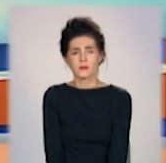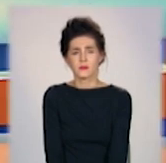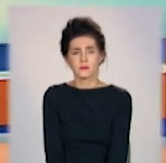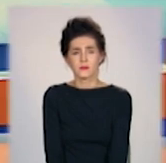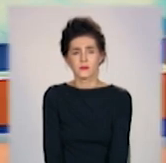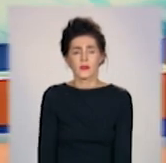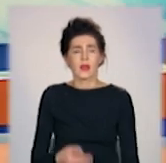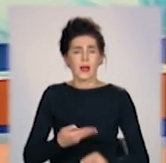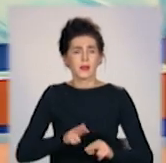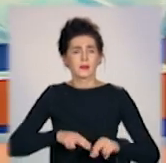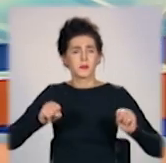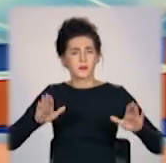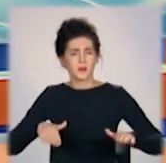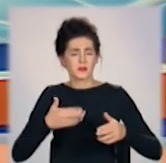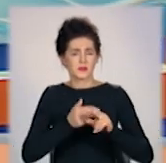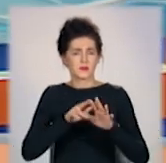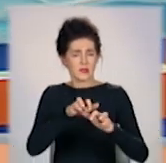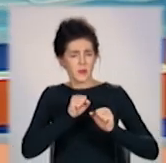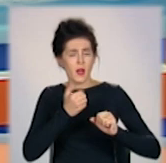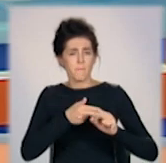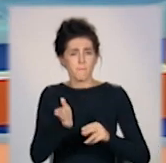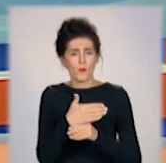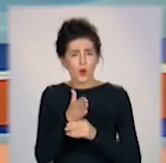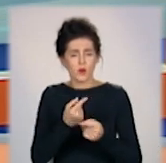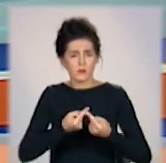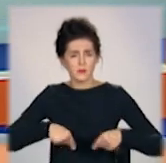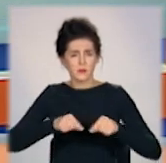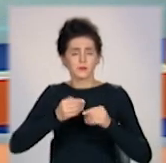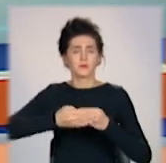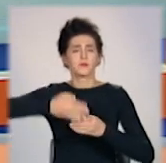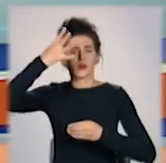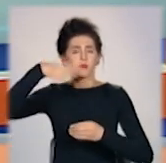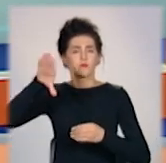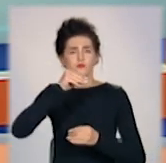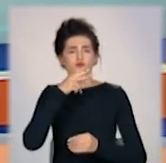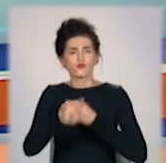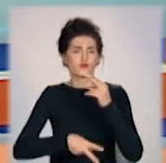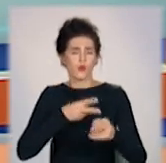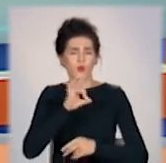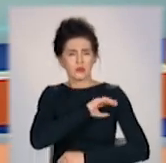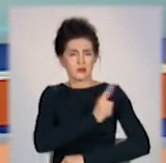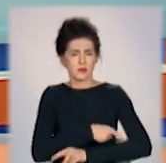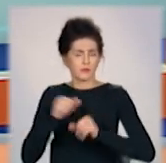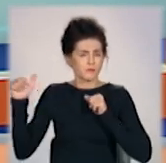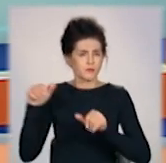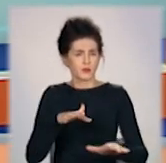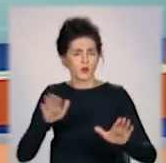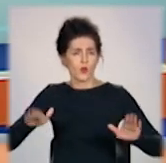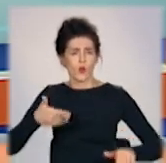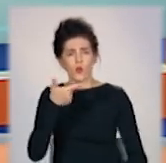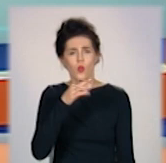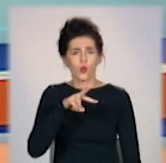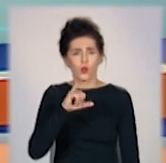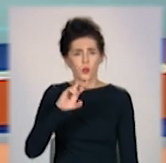Крилаті загарбники. Мешканці Маріупольської багатоповерхівки скаржаться на нашестя голубів. Мовляв,